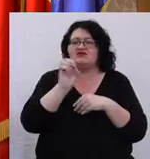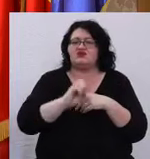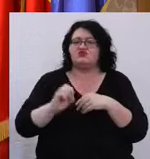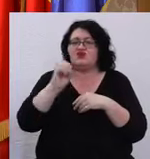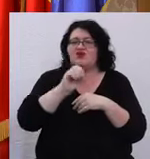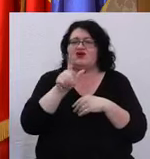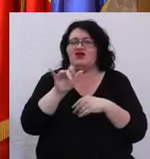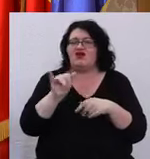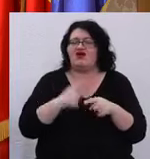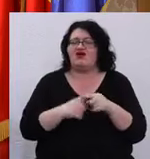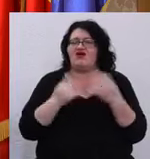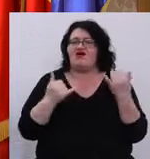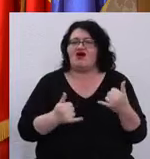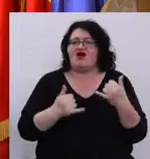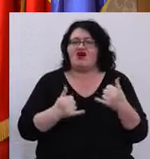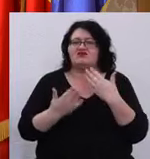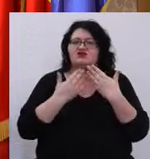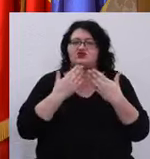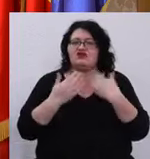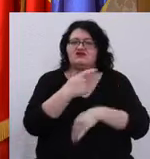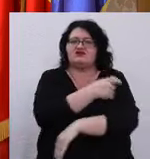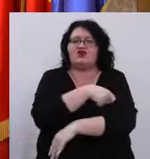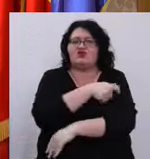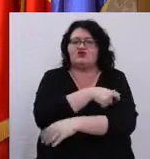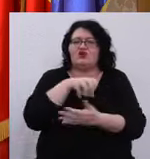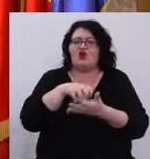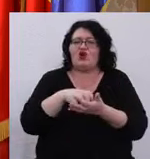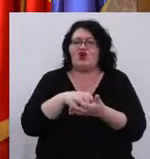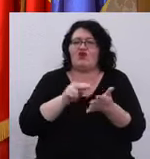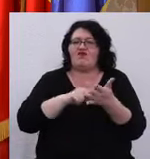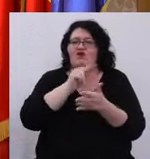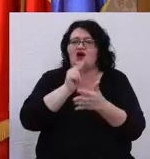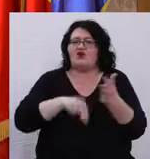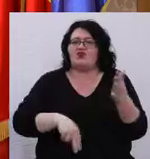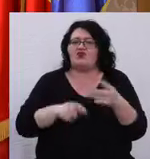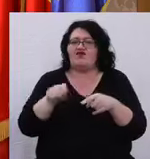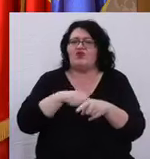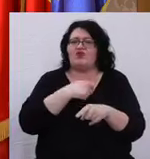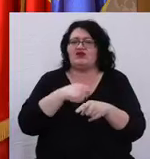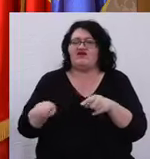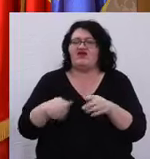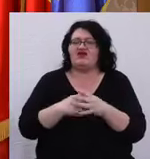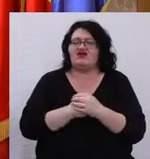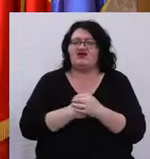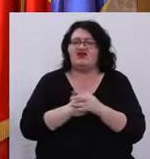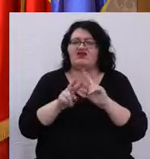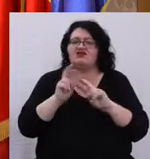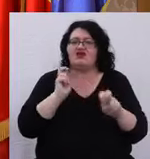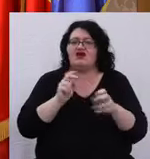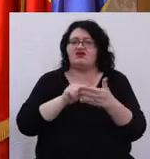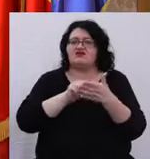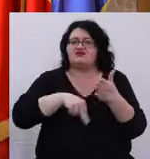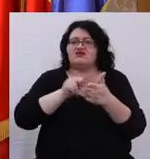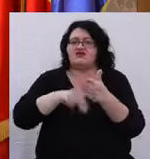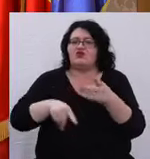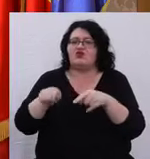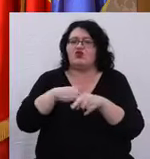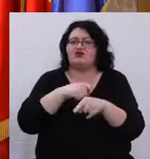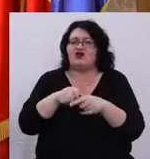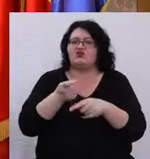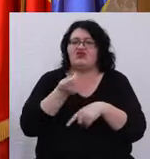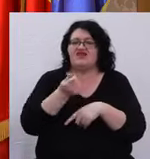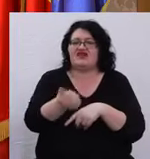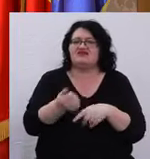de lei. Astăzi, în ședința Consiliului Local, vom aproba unele modificări înainte să semnam contractul de